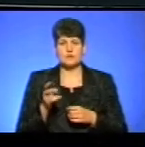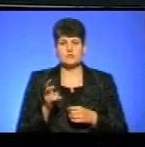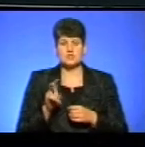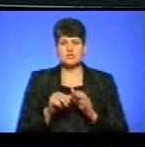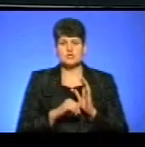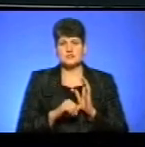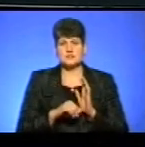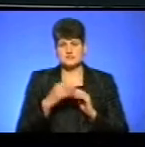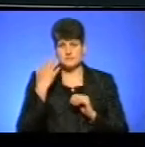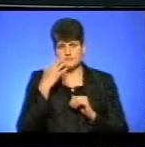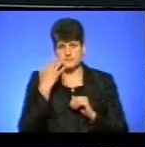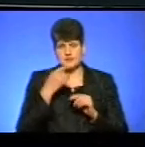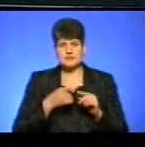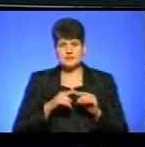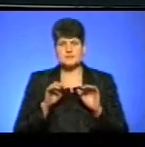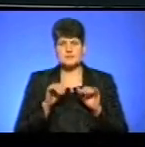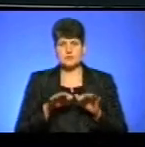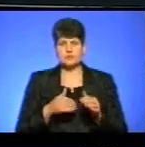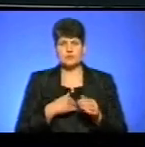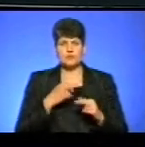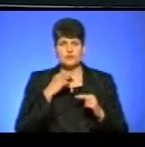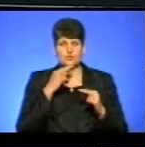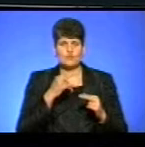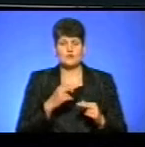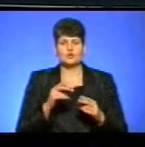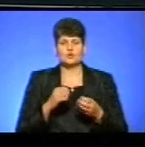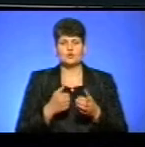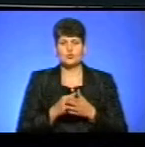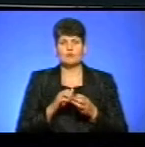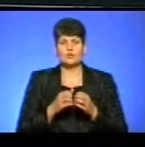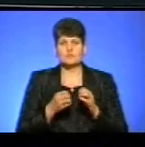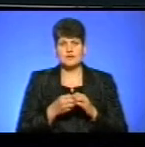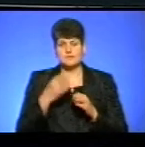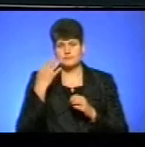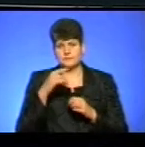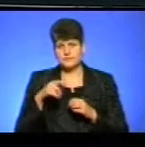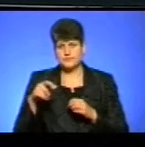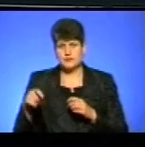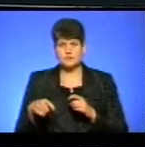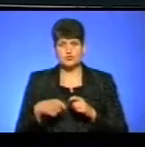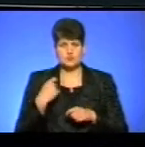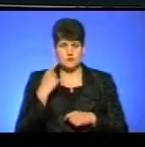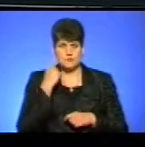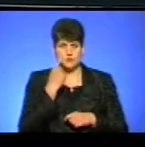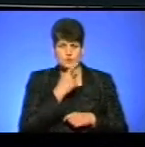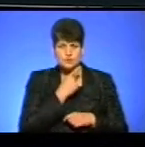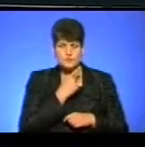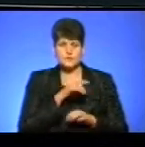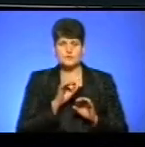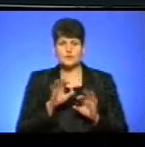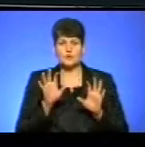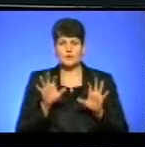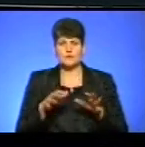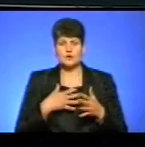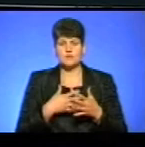60 незрячих. Цим заходом хочуть привернути увагу до проблем незрячих людей із порушеннями зору. Розповіла голова